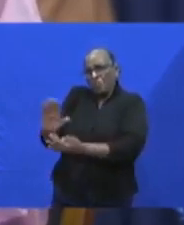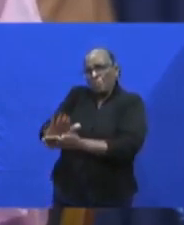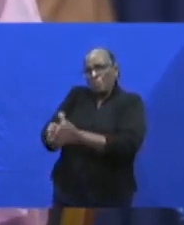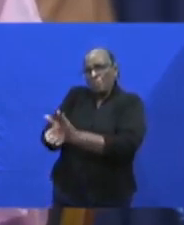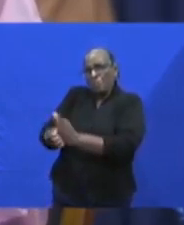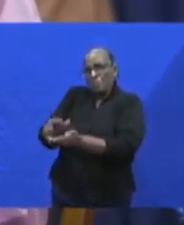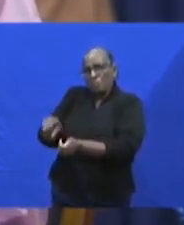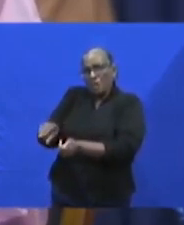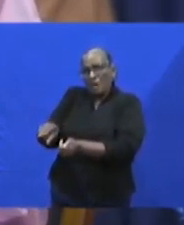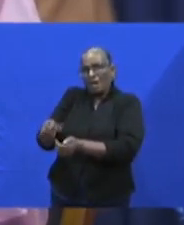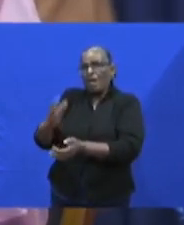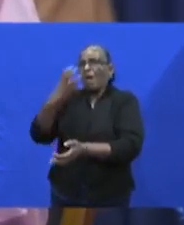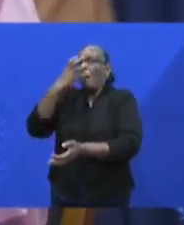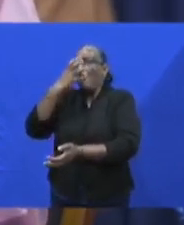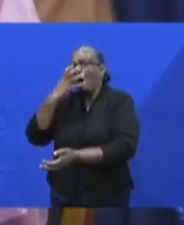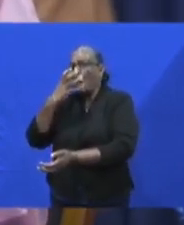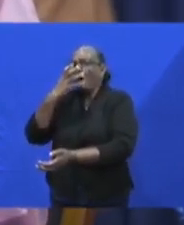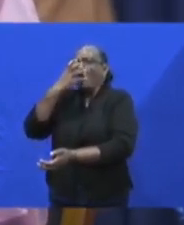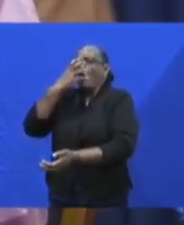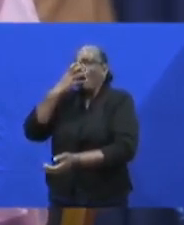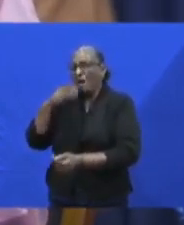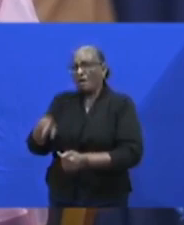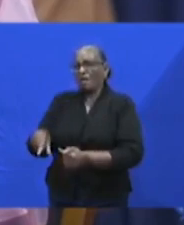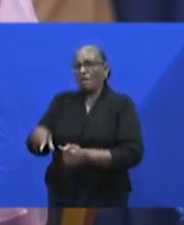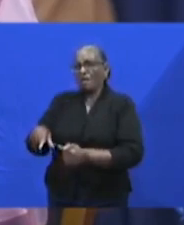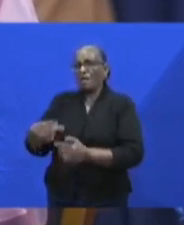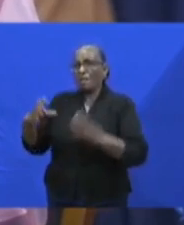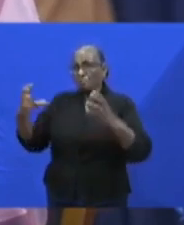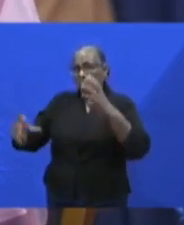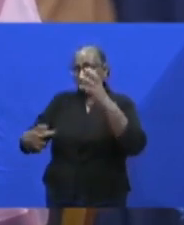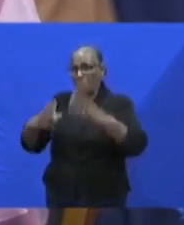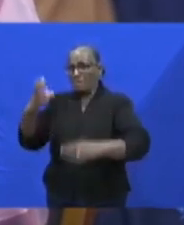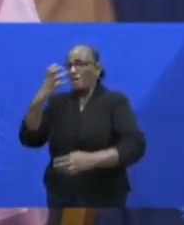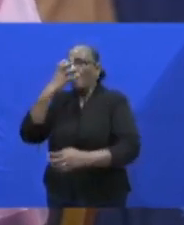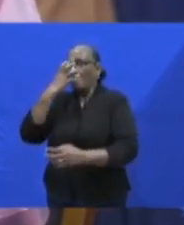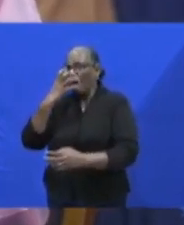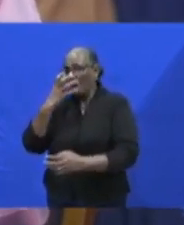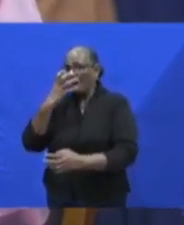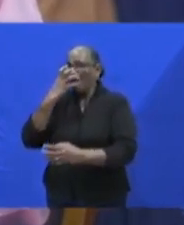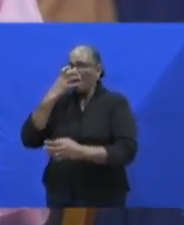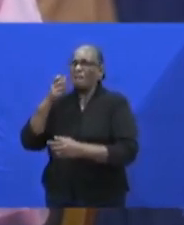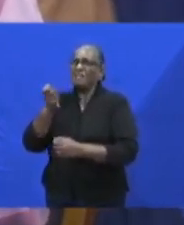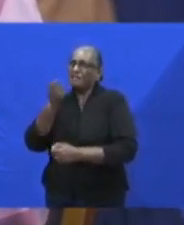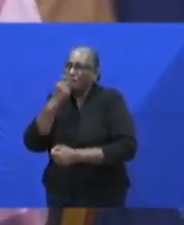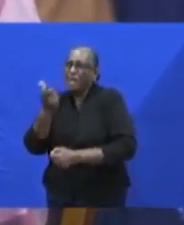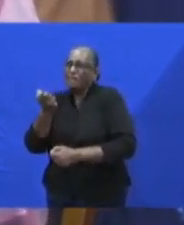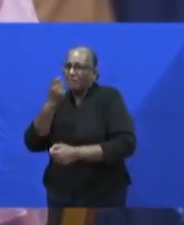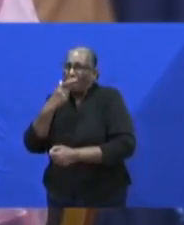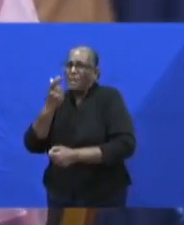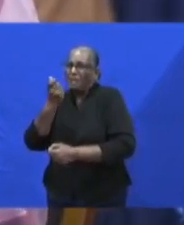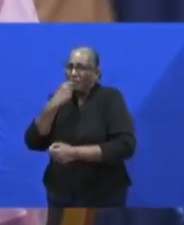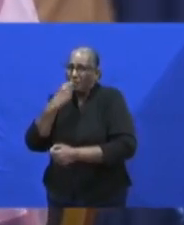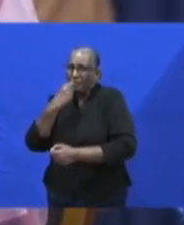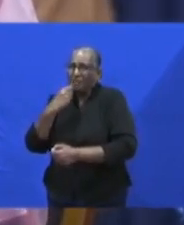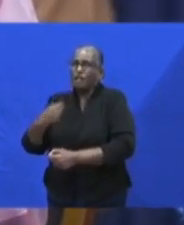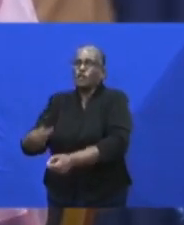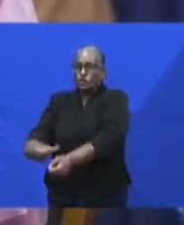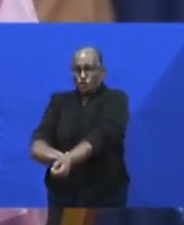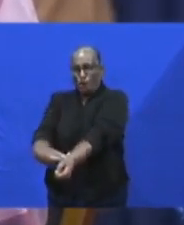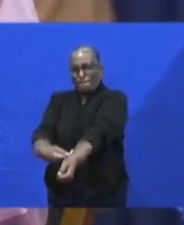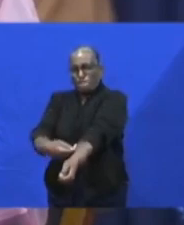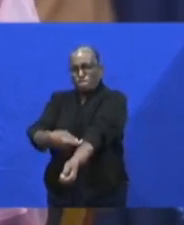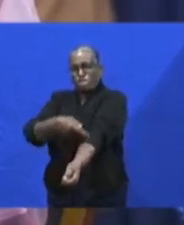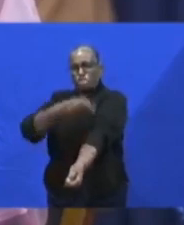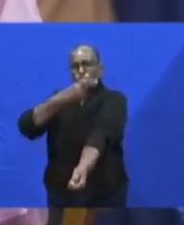aan de beademingsmachine en met medicatie via de bloedbaan.